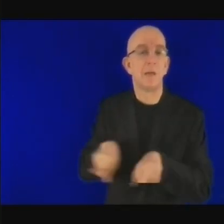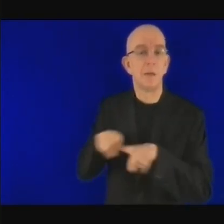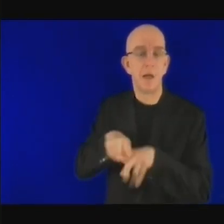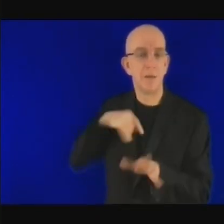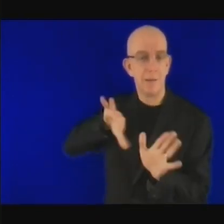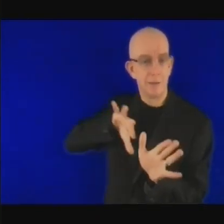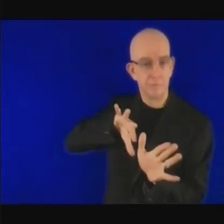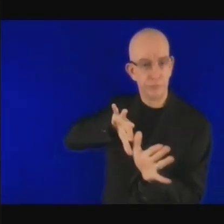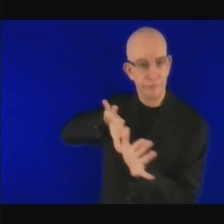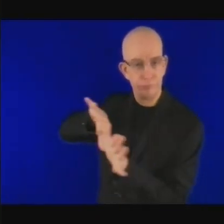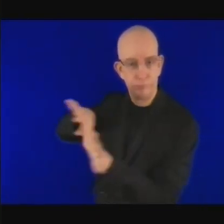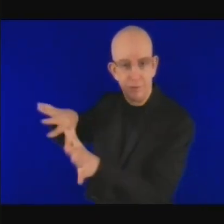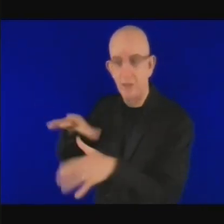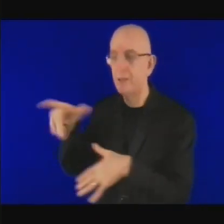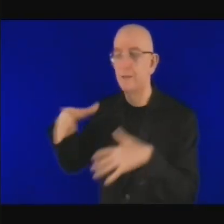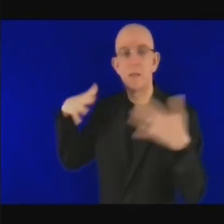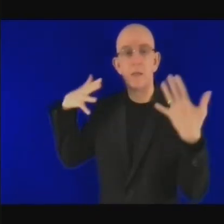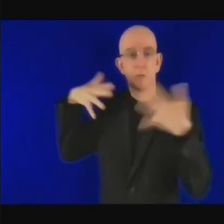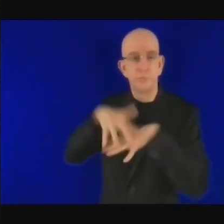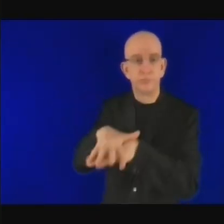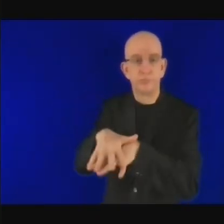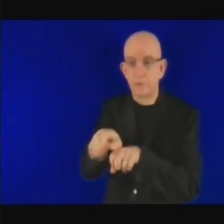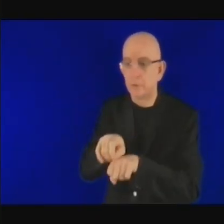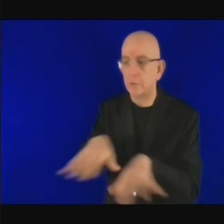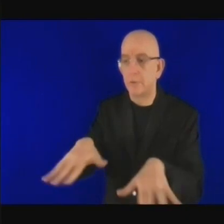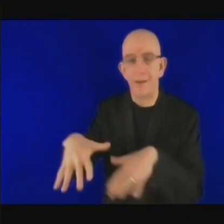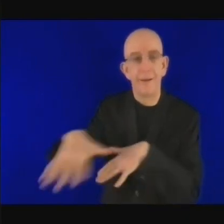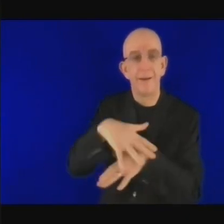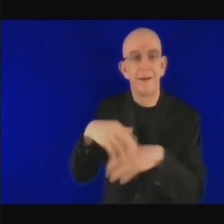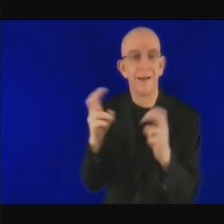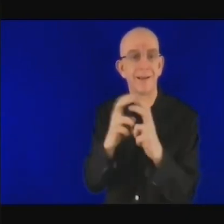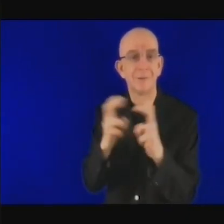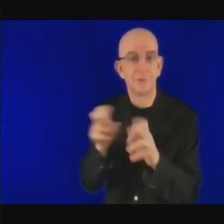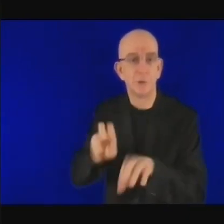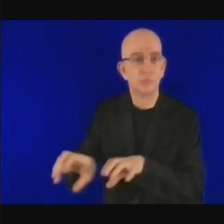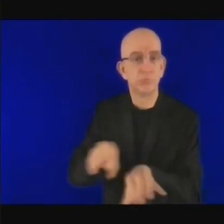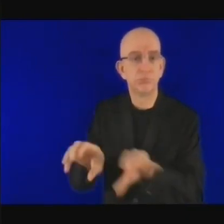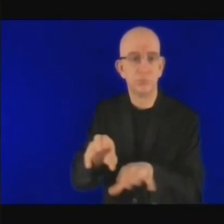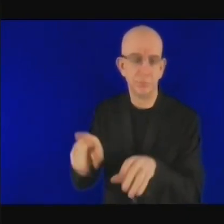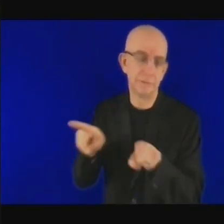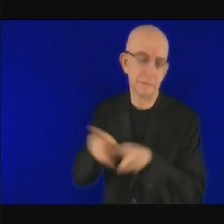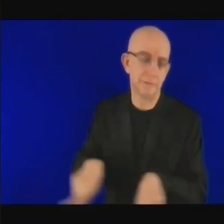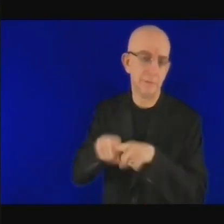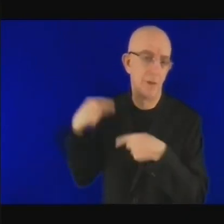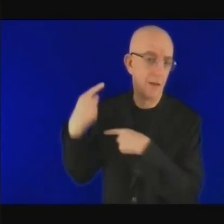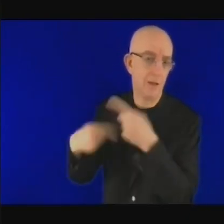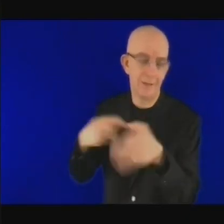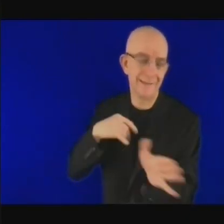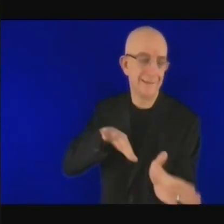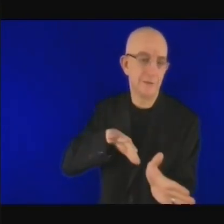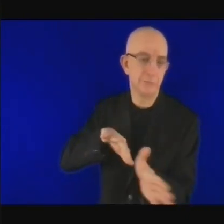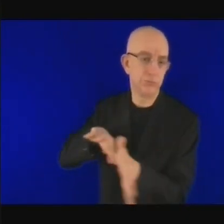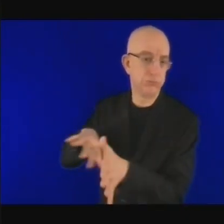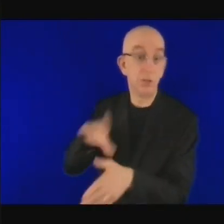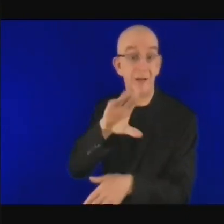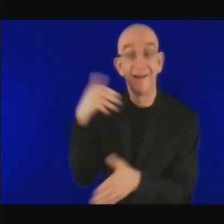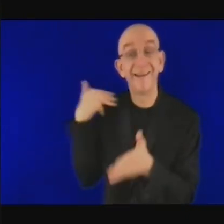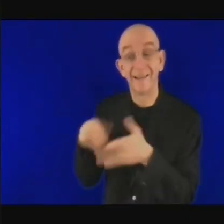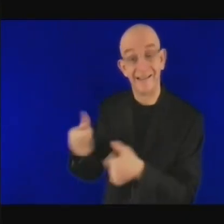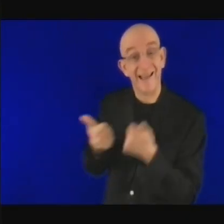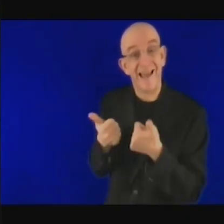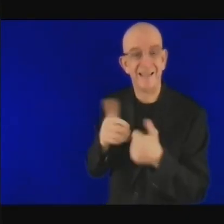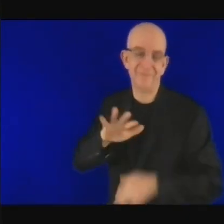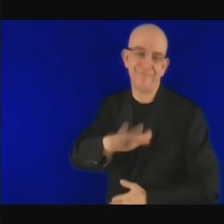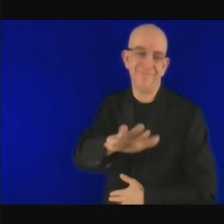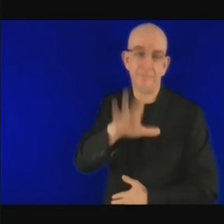le centre de l'intervenant n pas bon nous n'en faisons pas assez à mon avis malheureusement mais c ça l'avenir si on